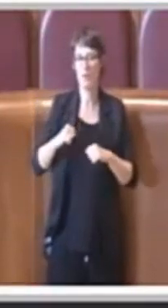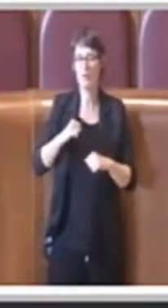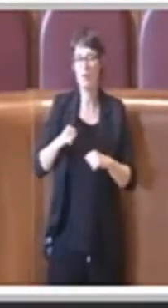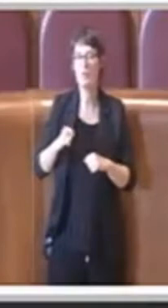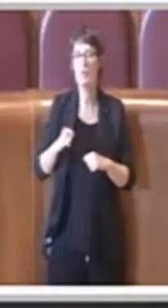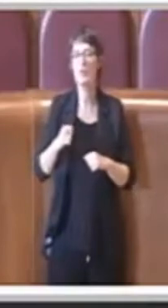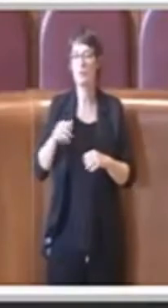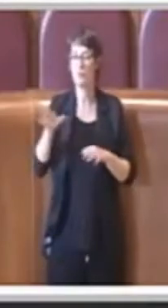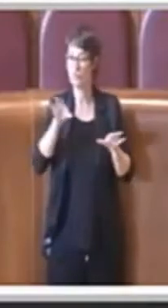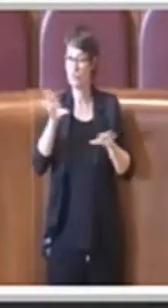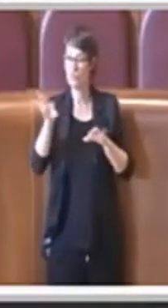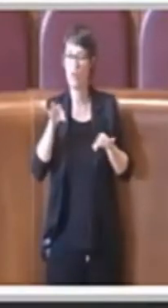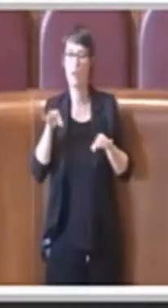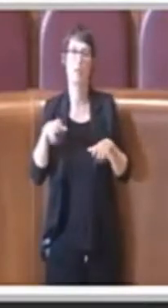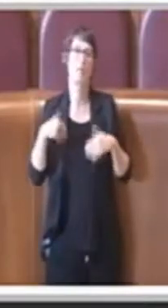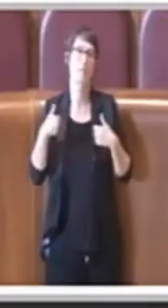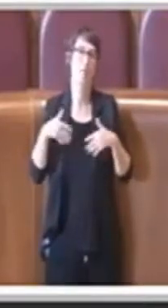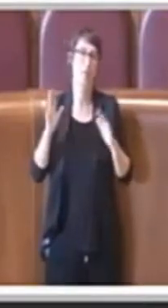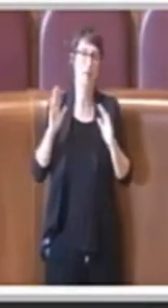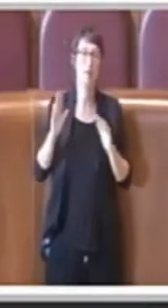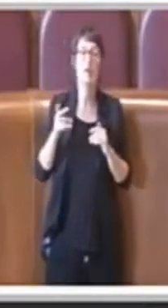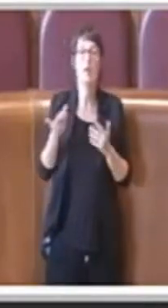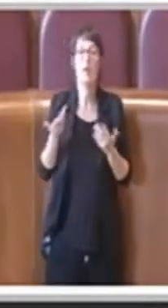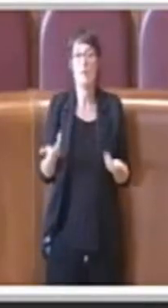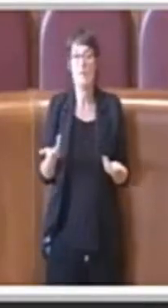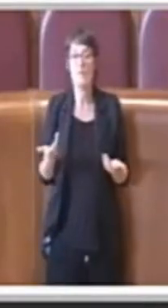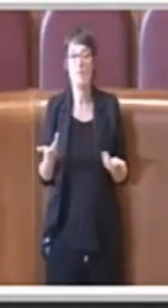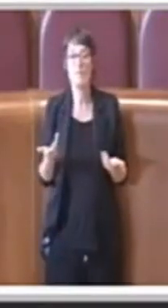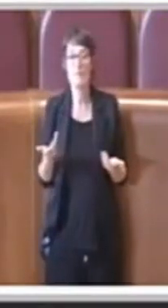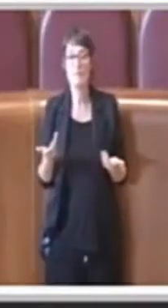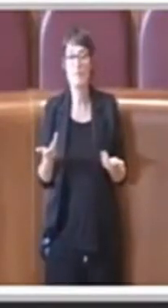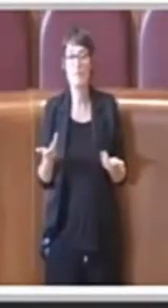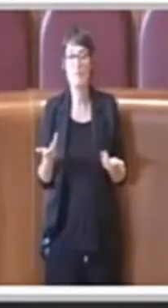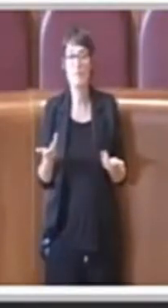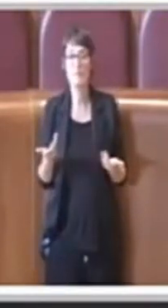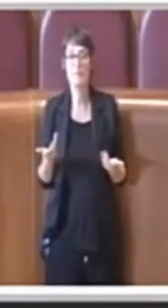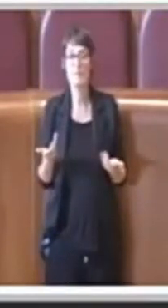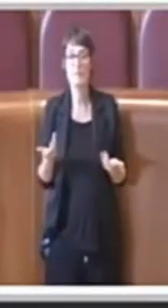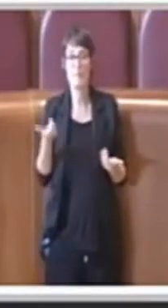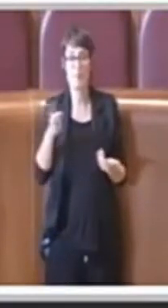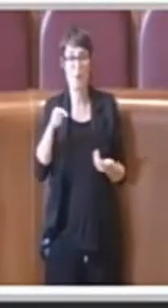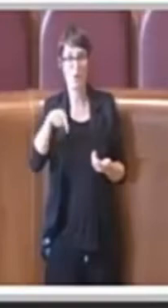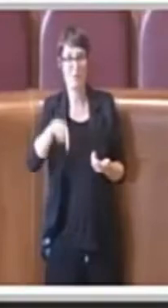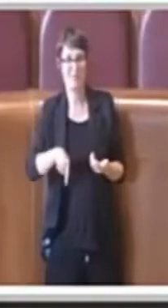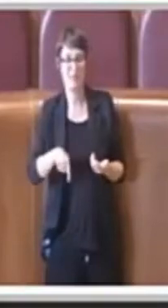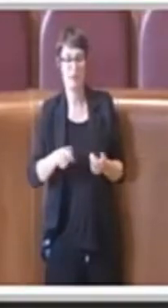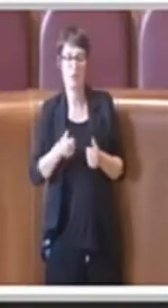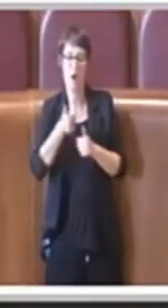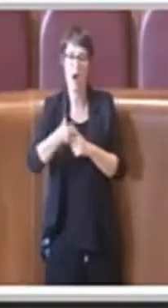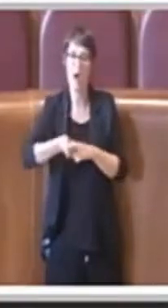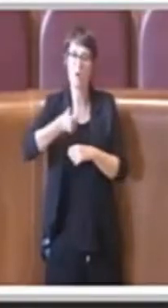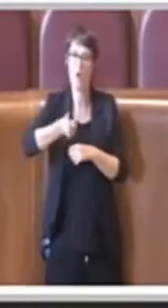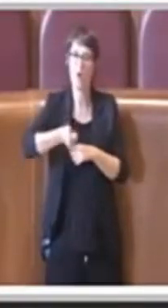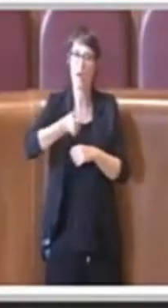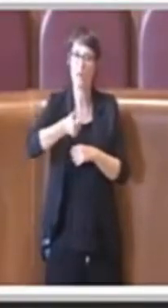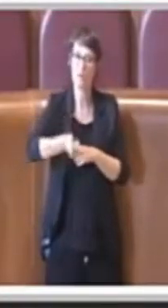sorteggiati e per questo abbiamo semplificato anno per anno